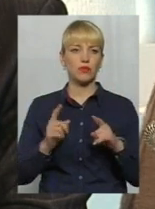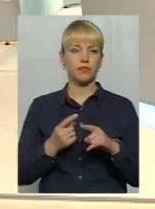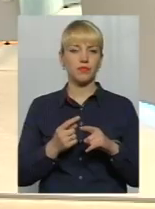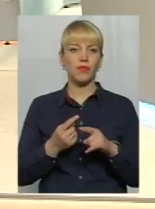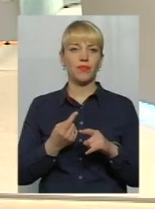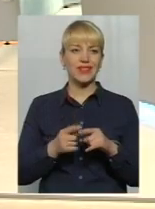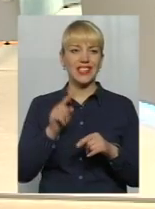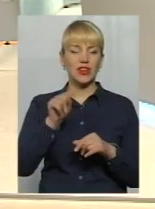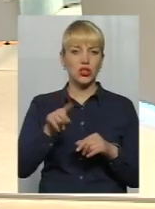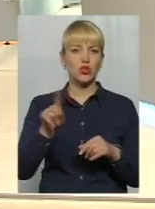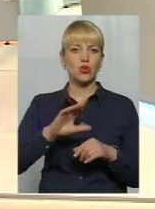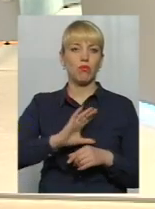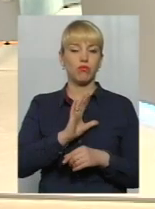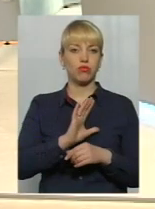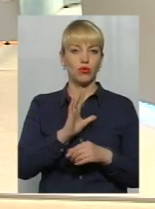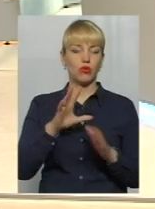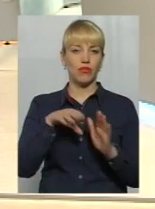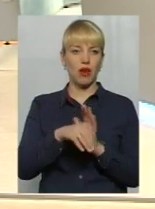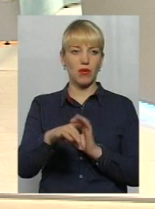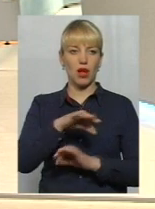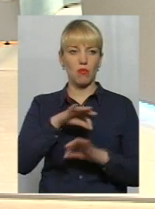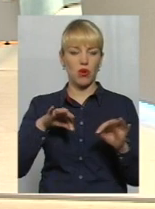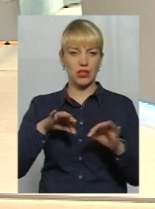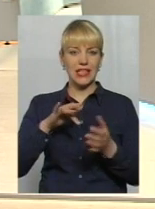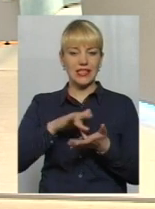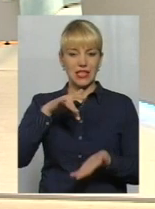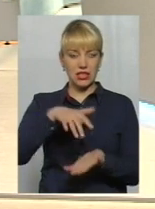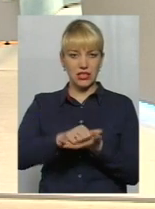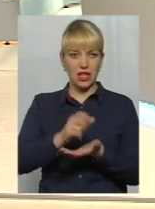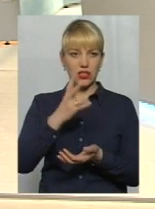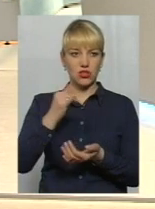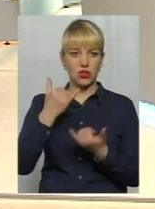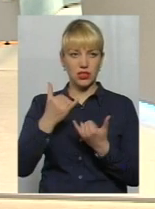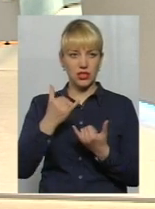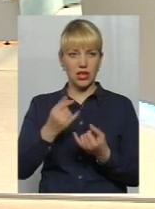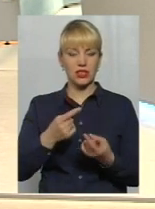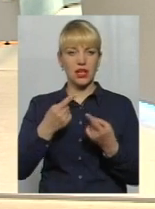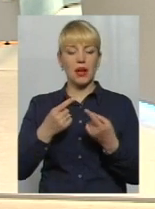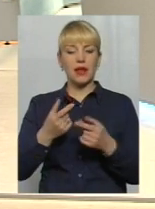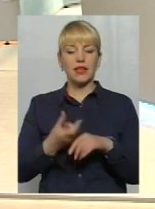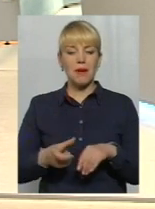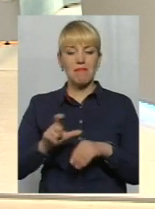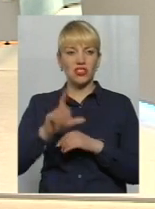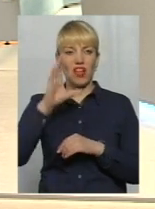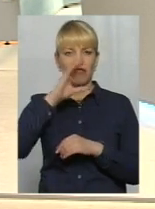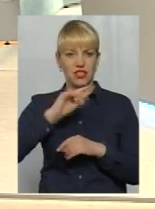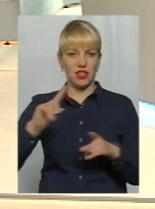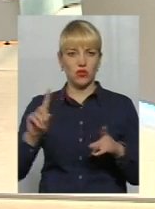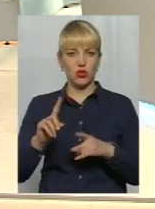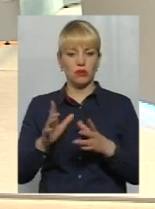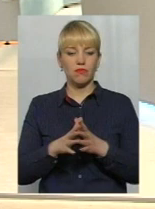бізнеси на терані міста. В рамках проєктів центру зайнятості, але в іншому. Але більш ефективно для того, щоб злучати